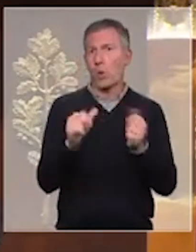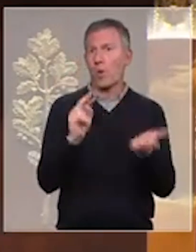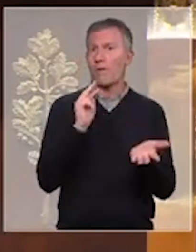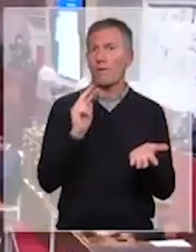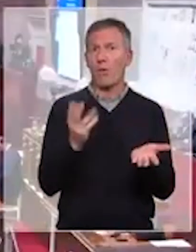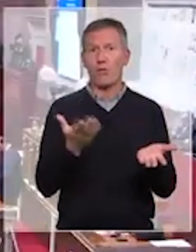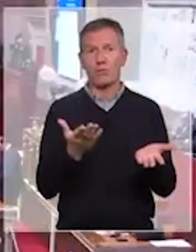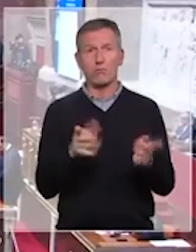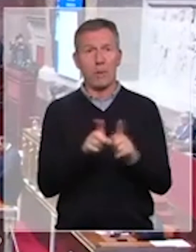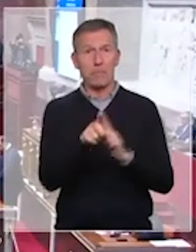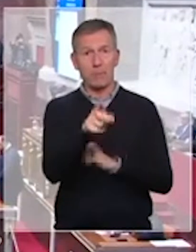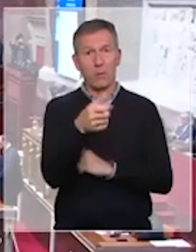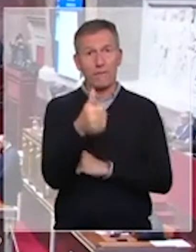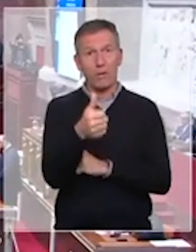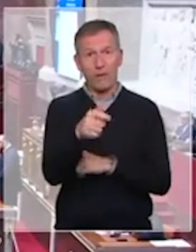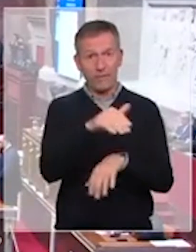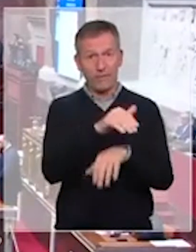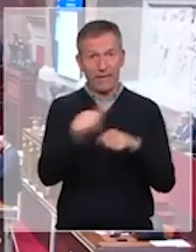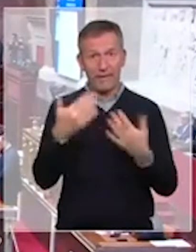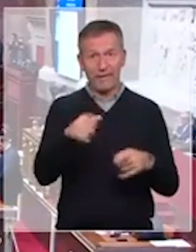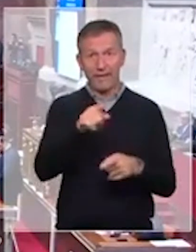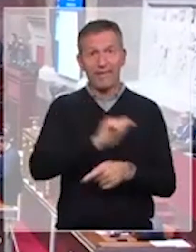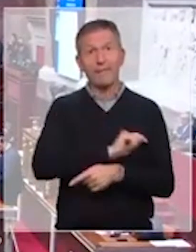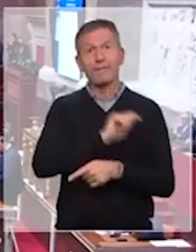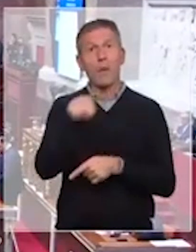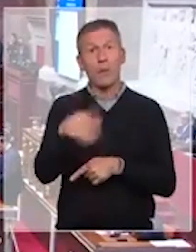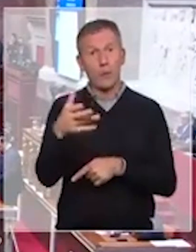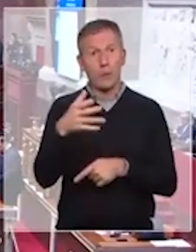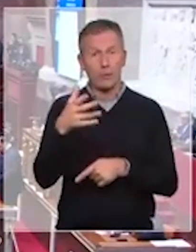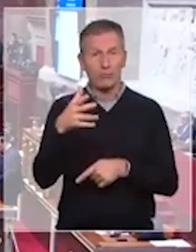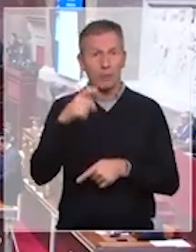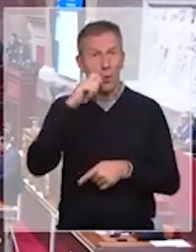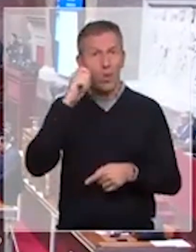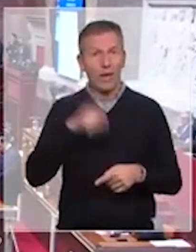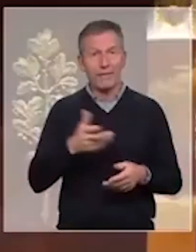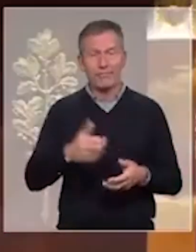comme vous l'avez fait, Madame, pendant votre visite en Ukraine.